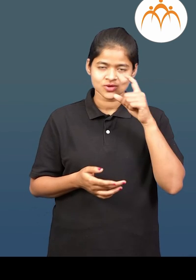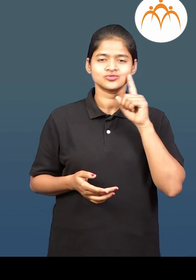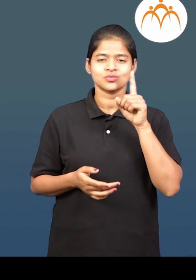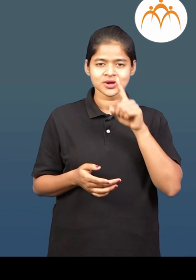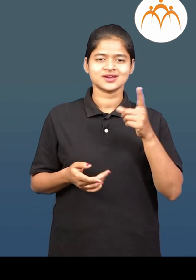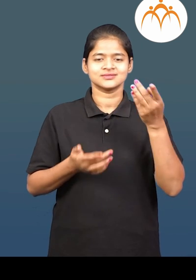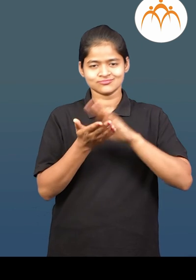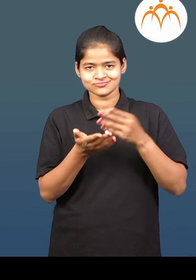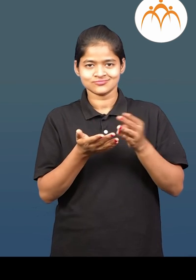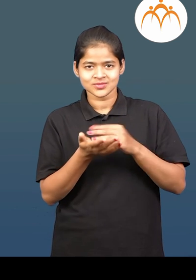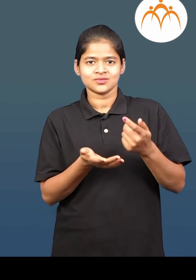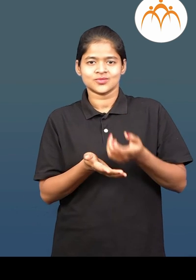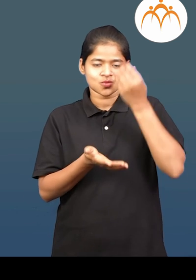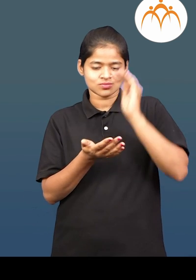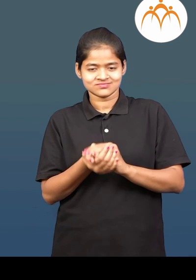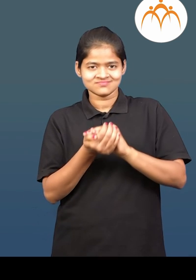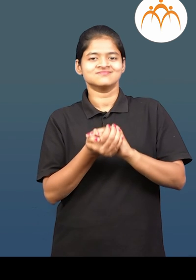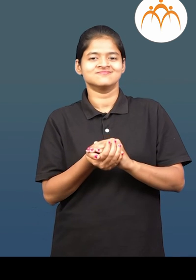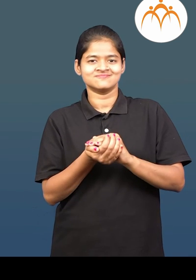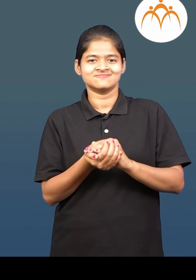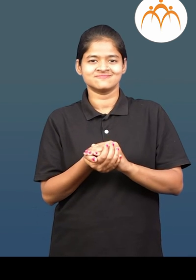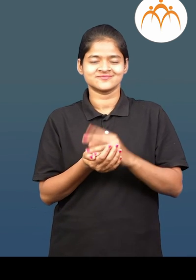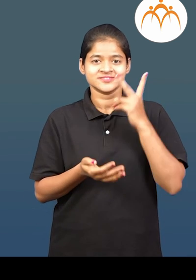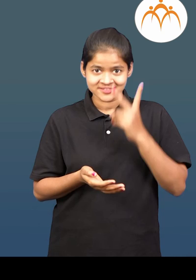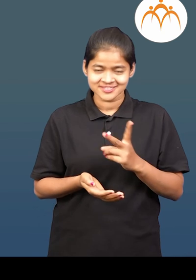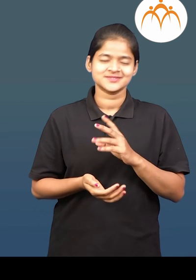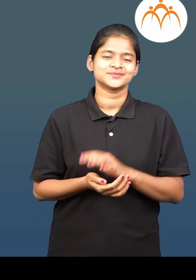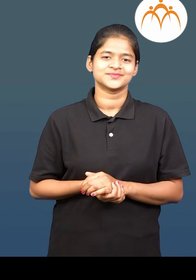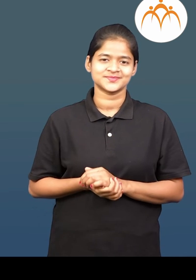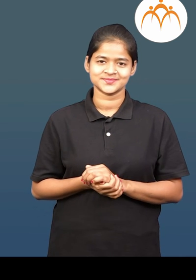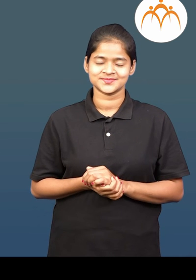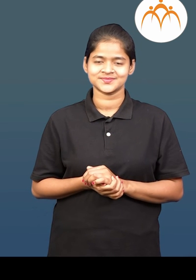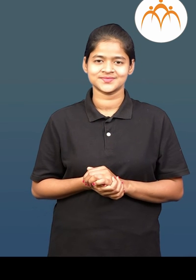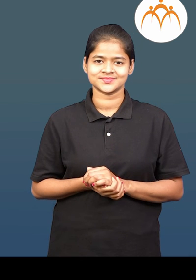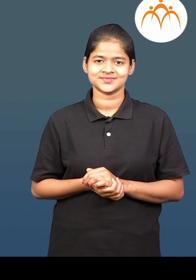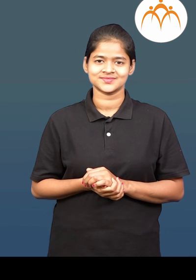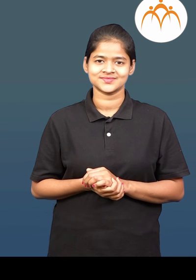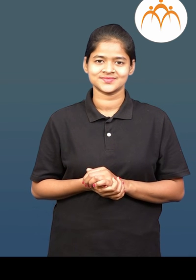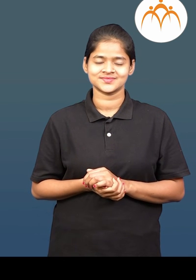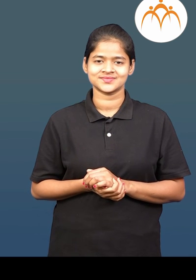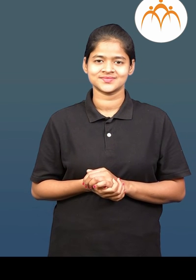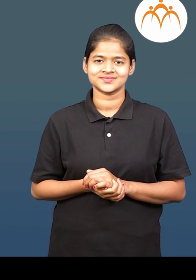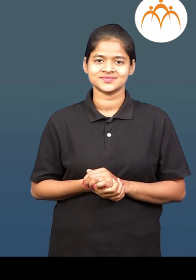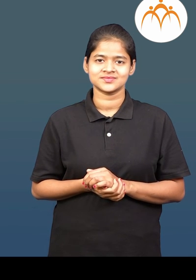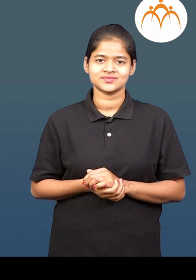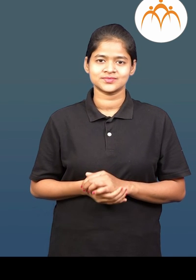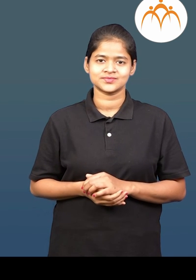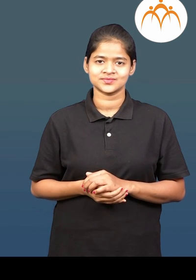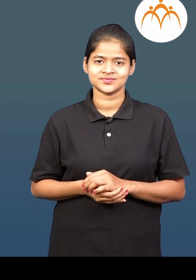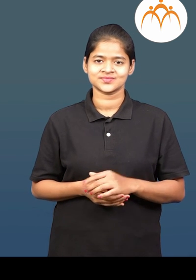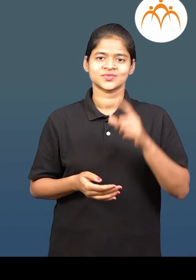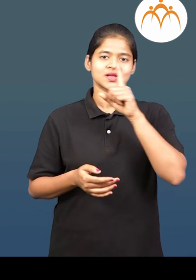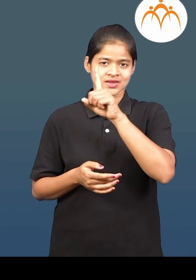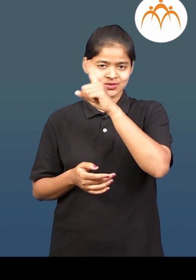खेल तायार करा 2. दोगान मधे खेलताये तो 1. खाली दिल्या प्रमाणे 1.